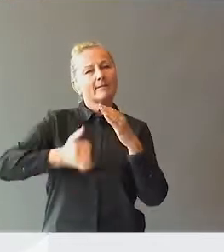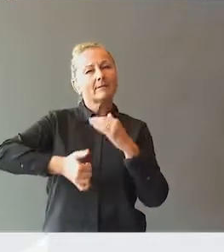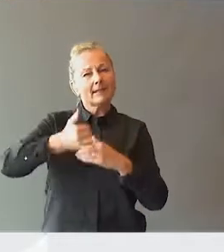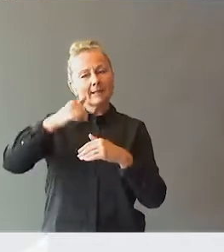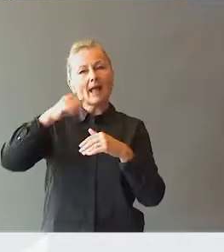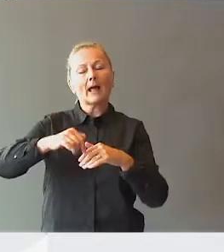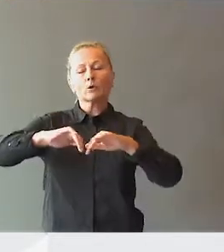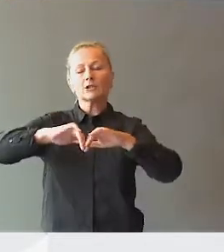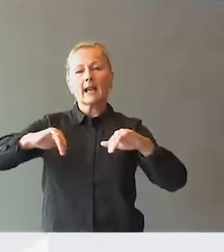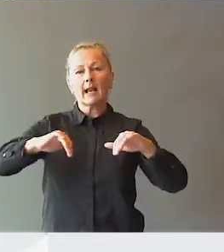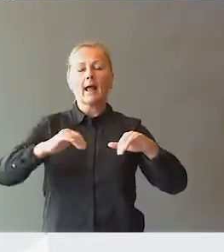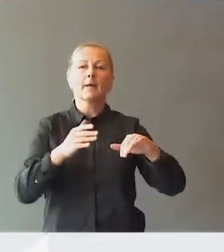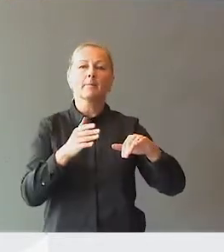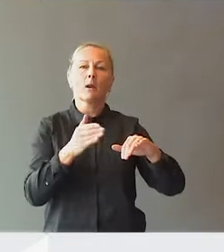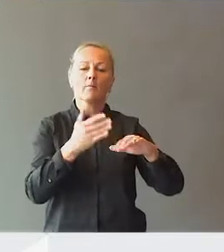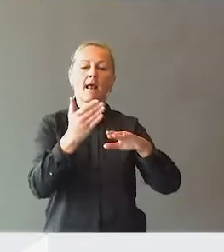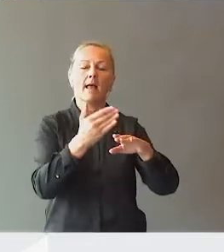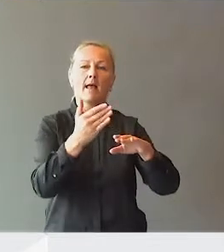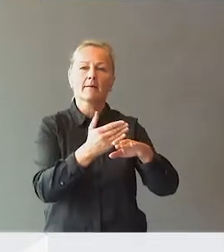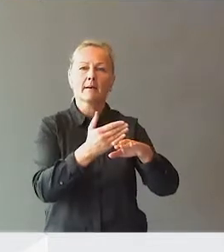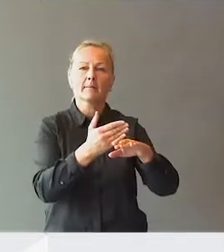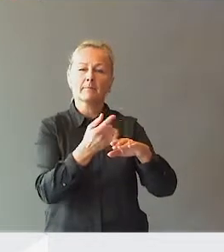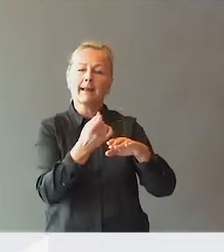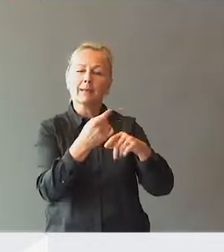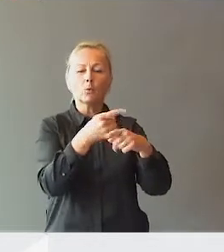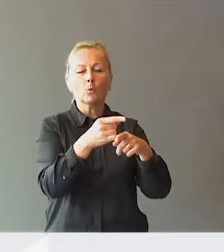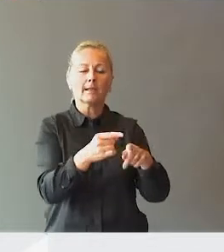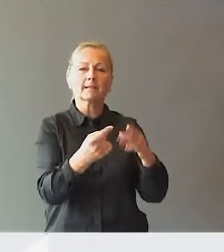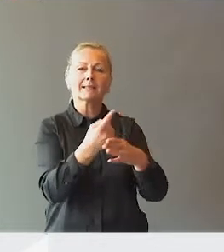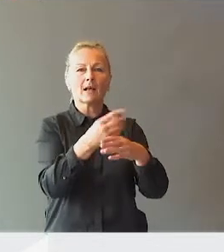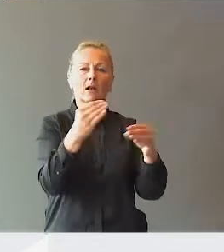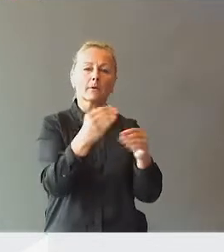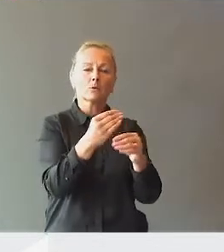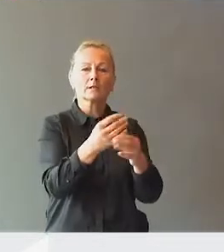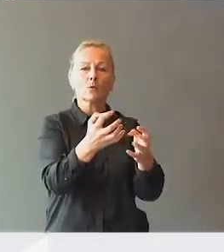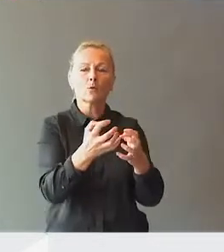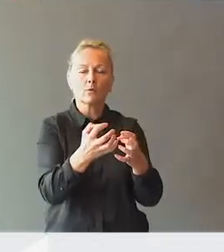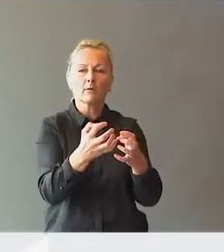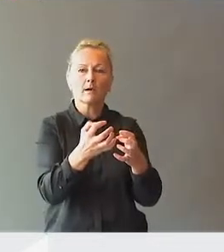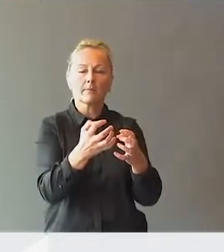å skille mellom elever med litt ulike spesialpedagogiske behov.